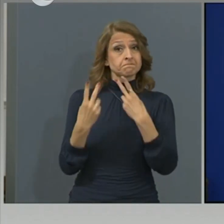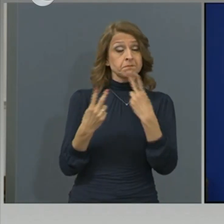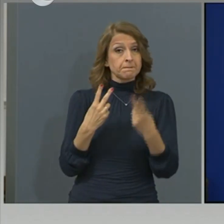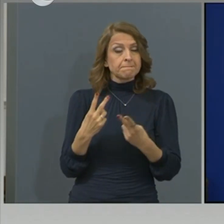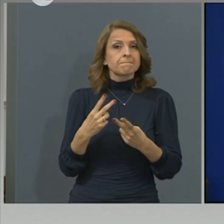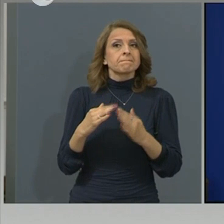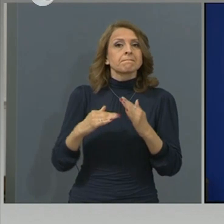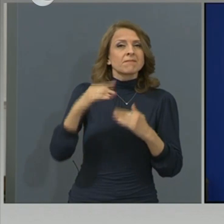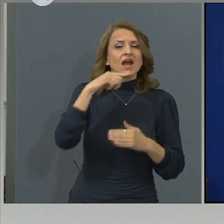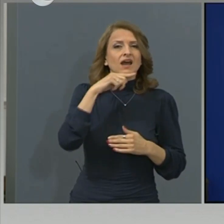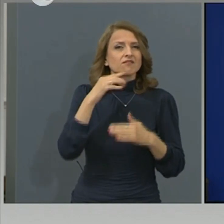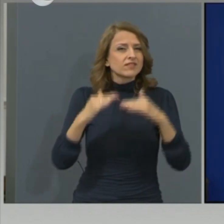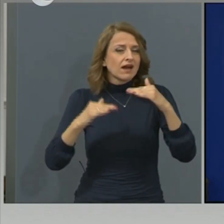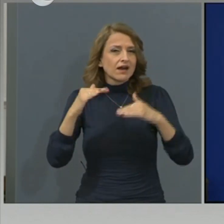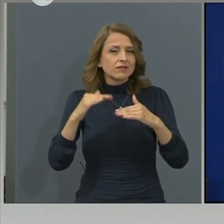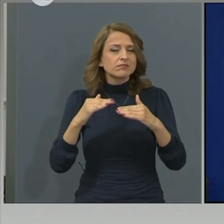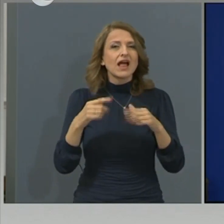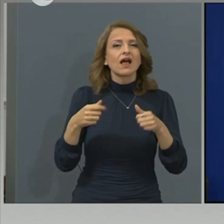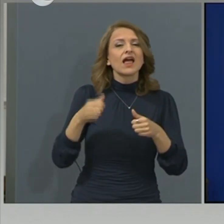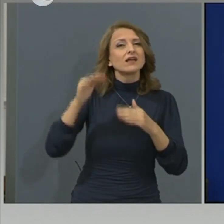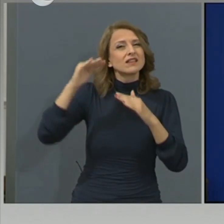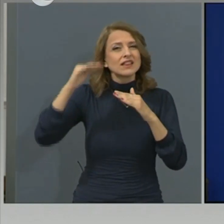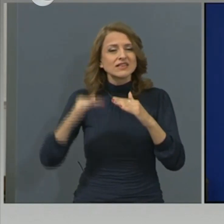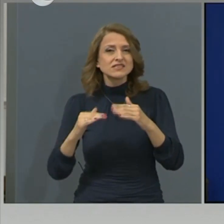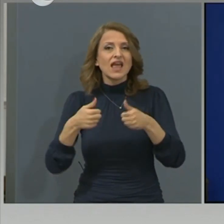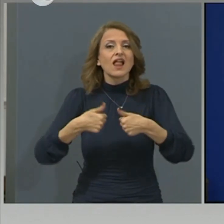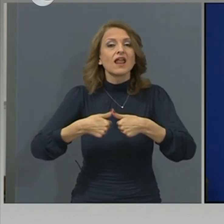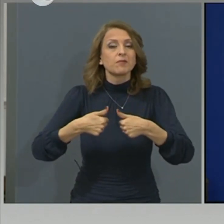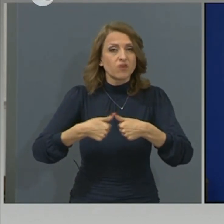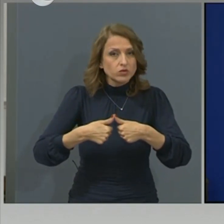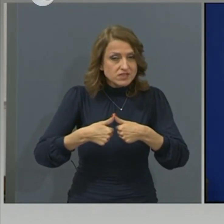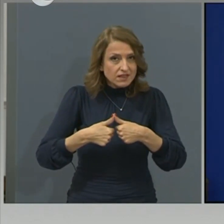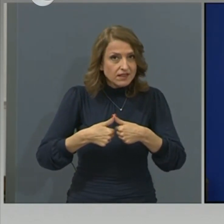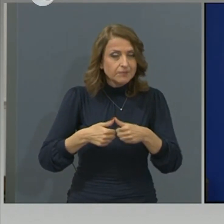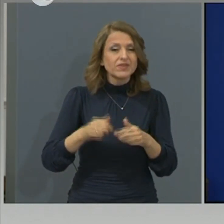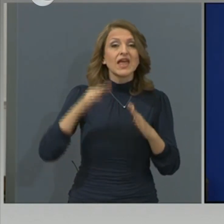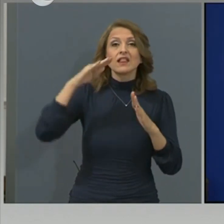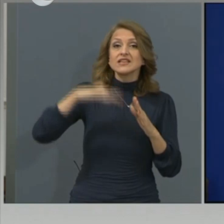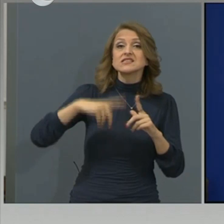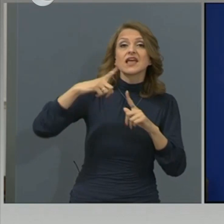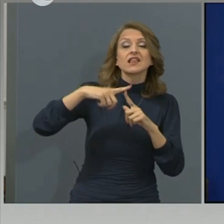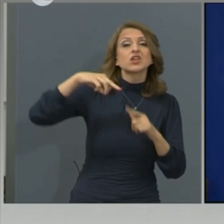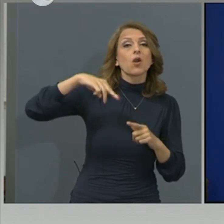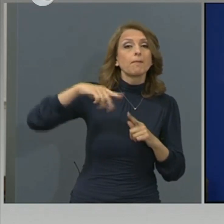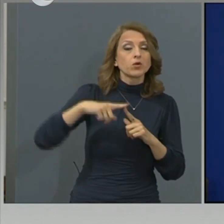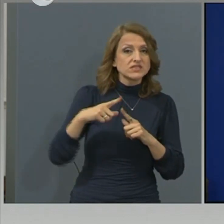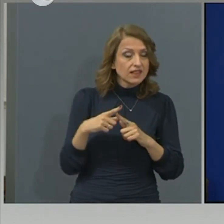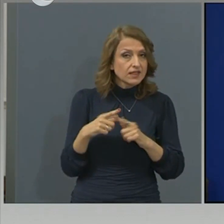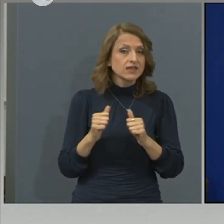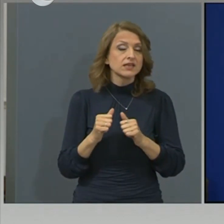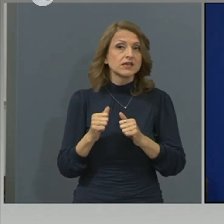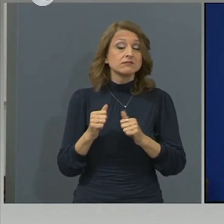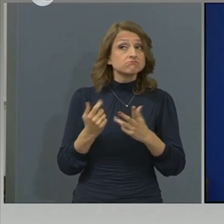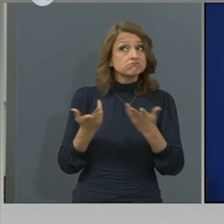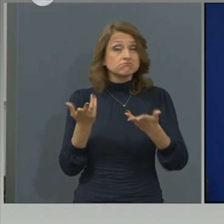левкопенията, също така ниските лимфоцити, ниските стоимости на тромбоцитите. От друга страна,